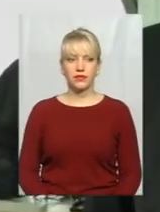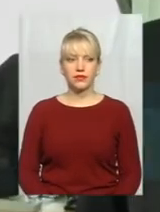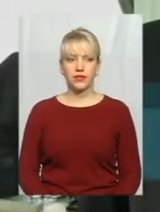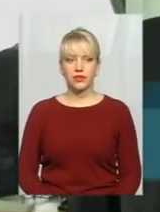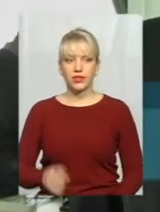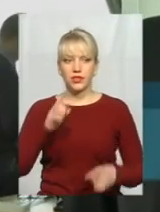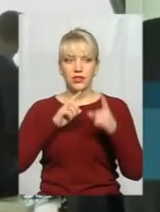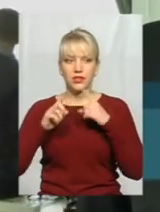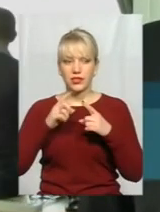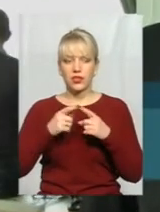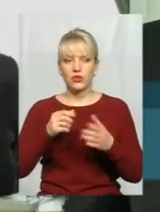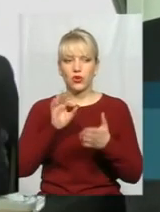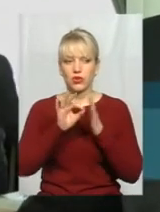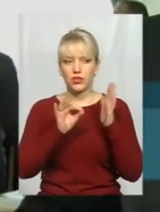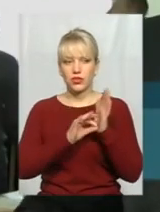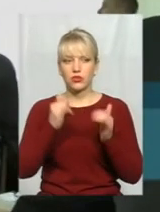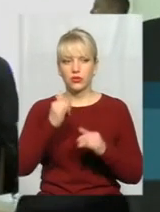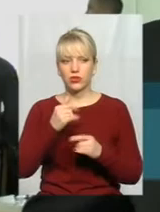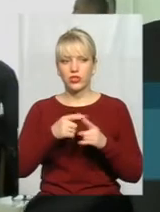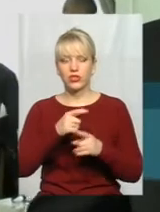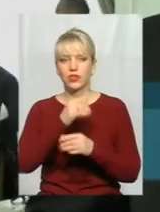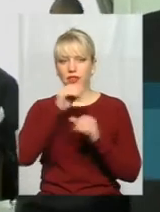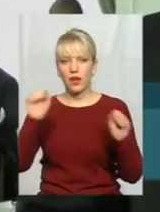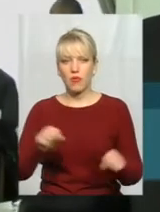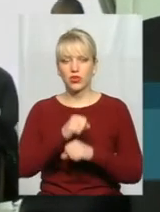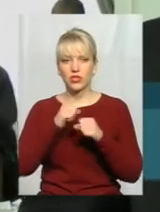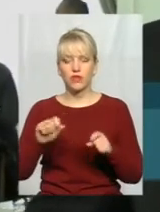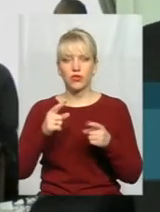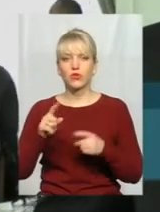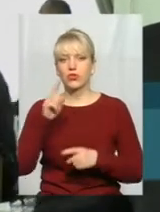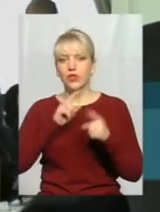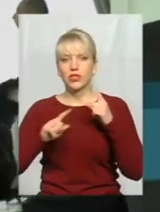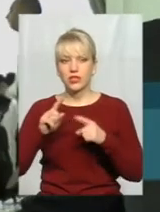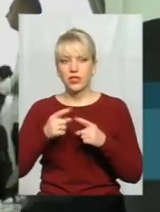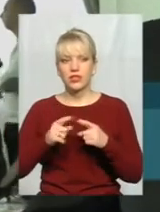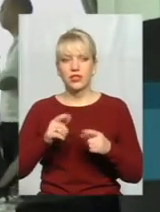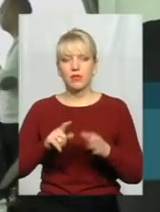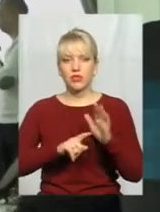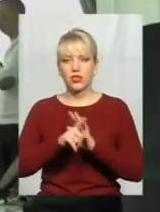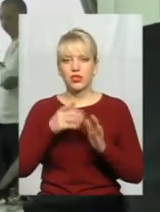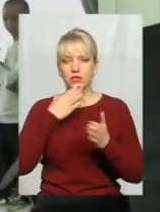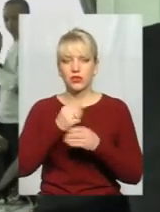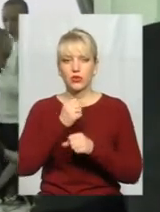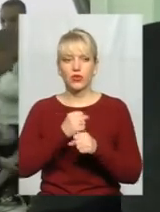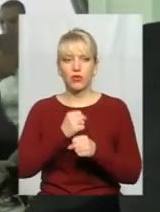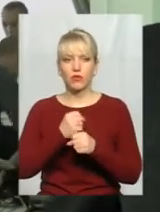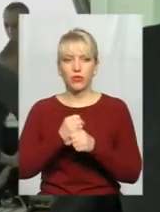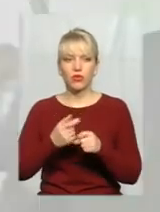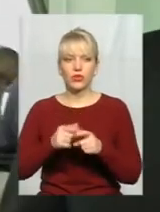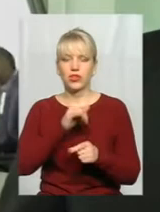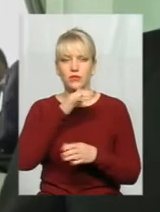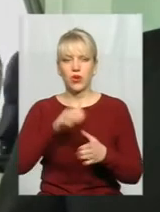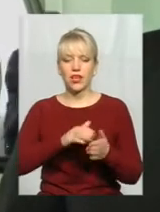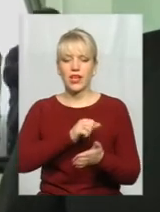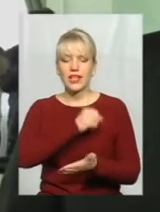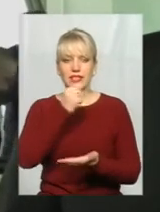Сесію оцінювати взагалі сьогоднішню неможливо, тому що сесія тільки розпочала свою роботу, навіть не змогла затвердити порядок дані.